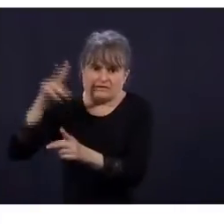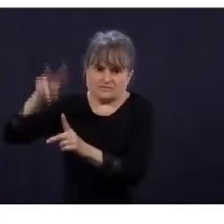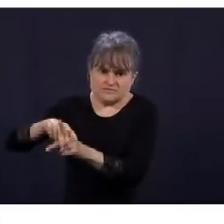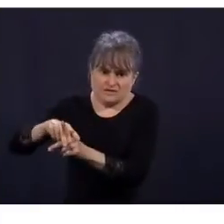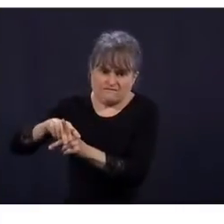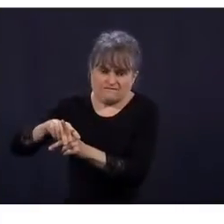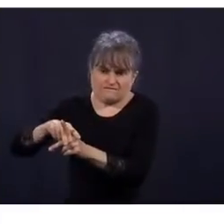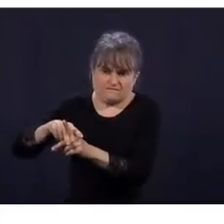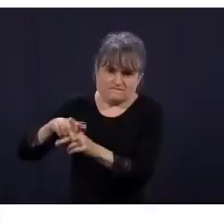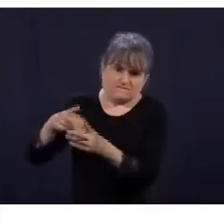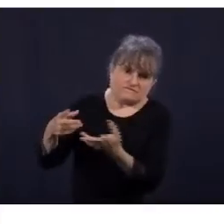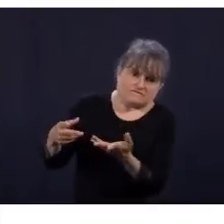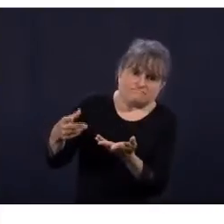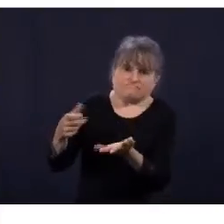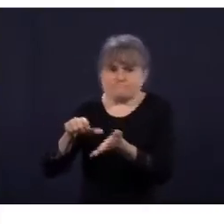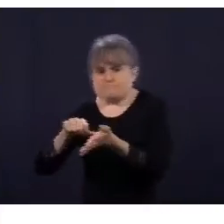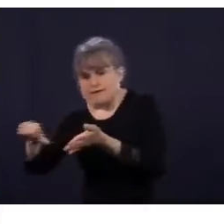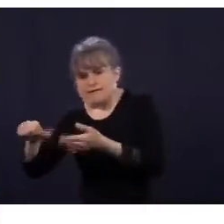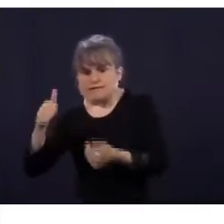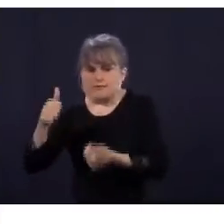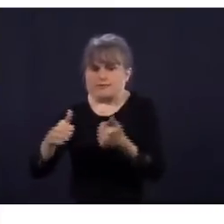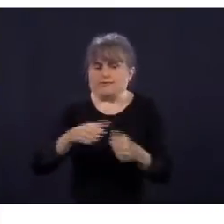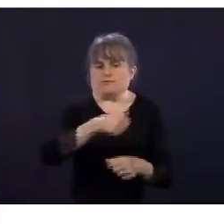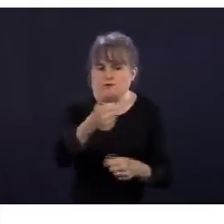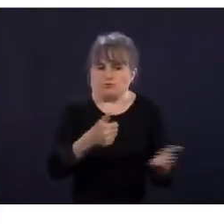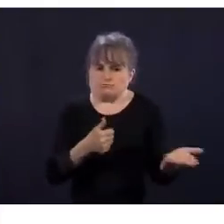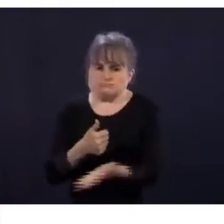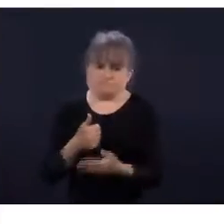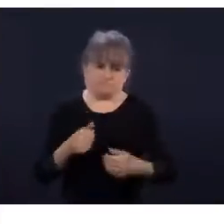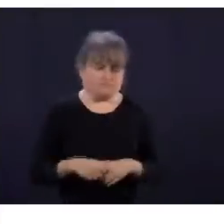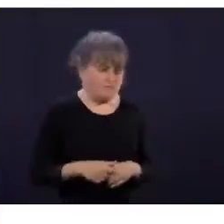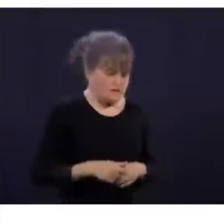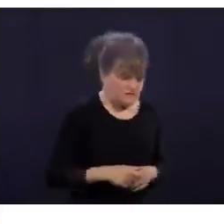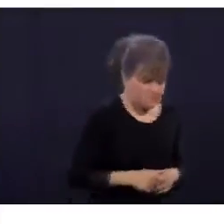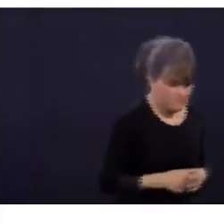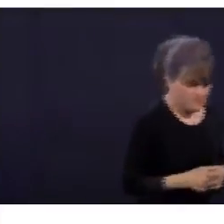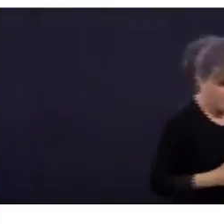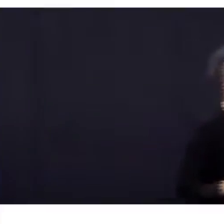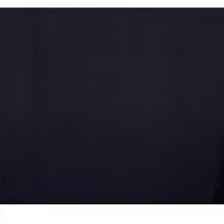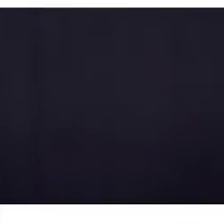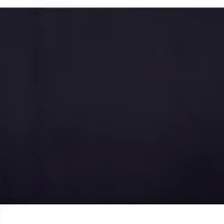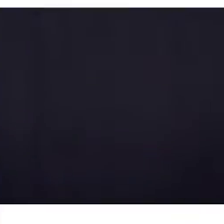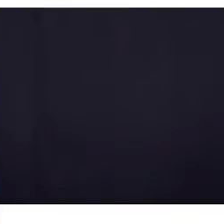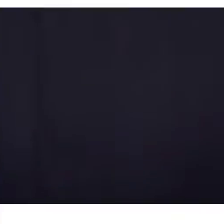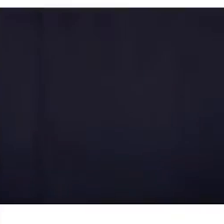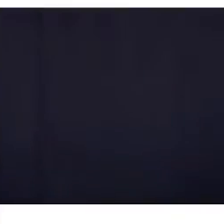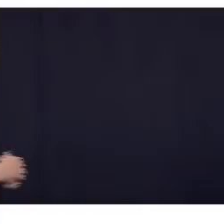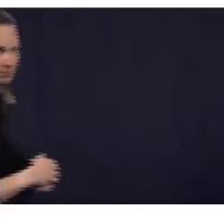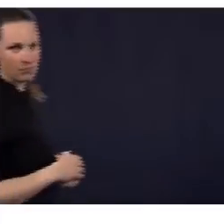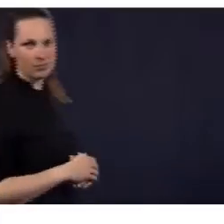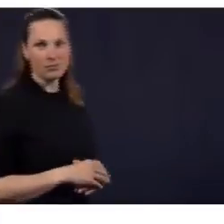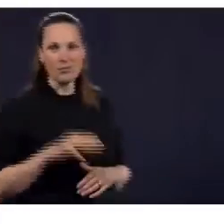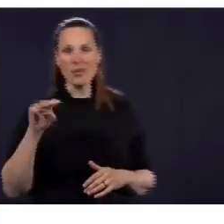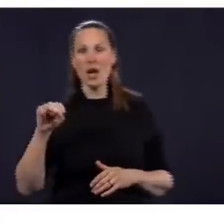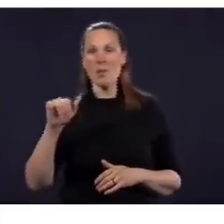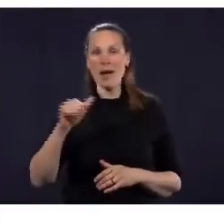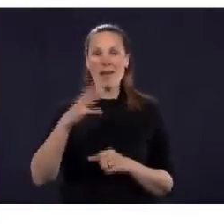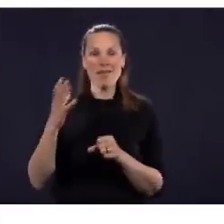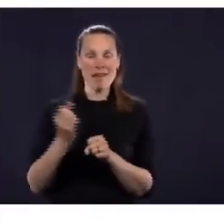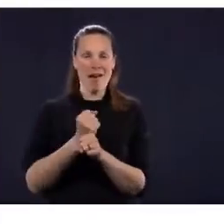éventuelle, puis massive de citoyens qui vont provenir, à ce moment-là, de zones contaminées. Je me souviens que vous avez déjà